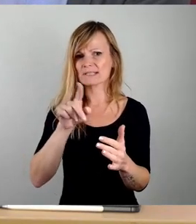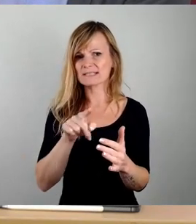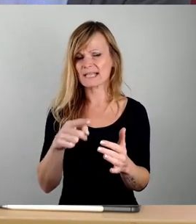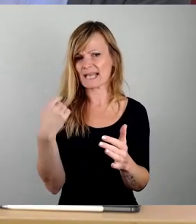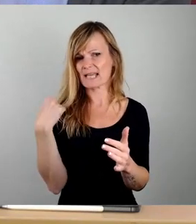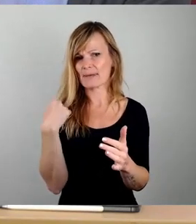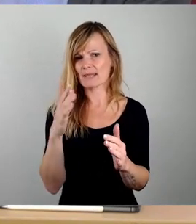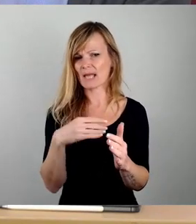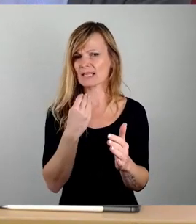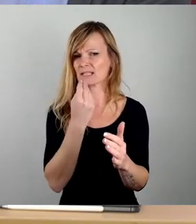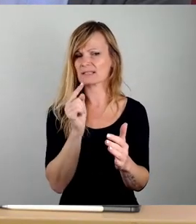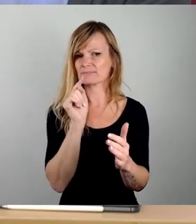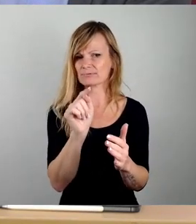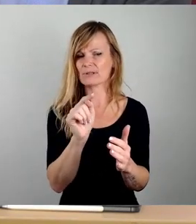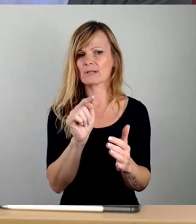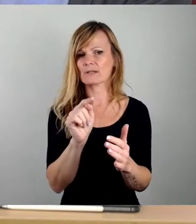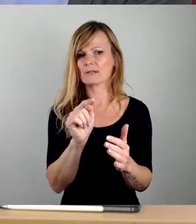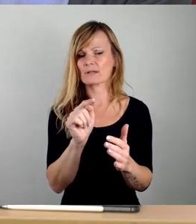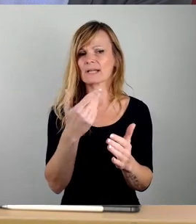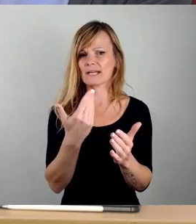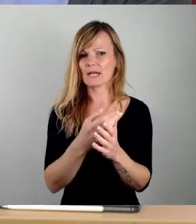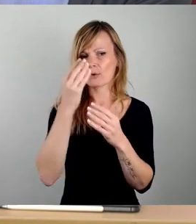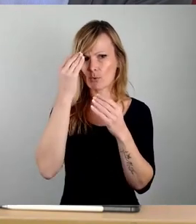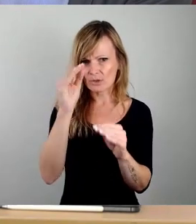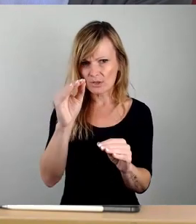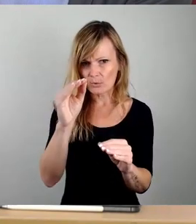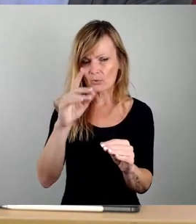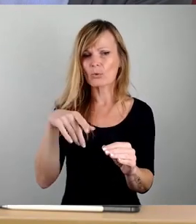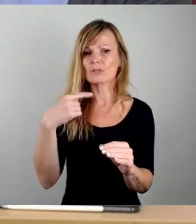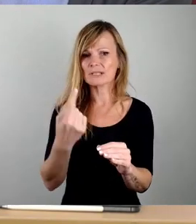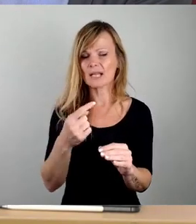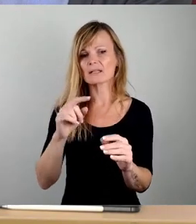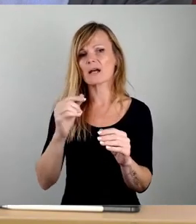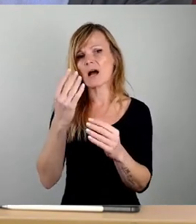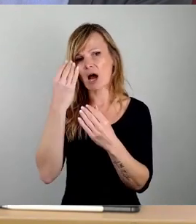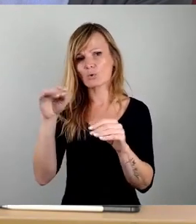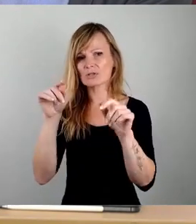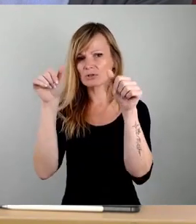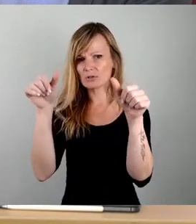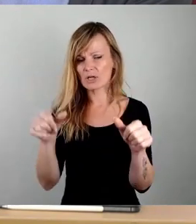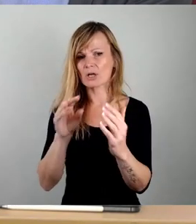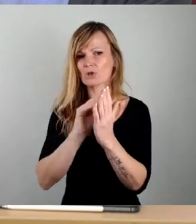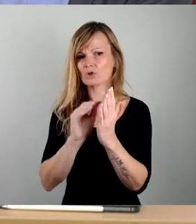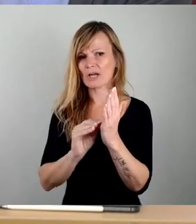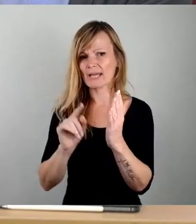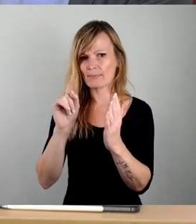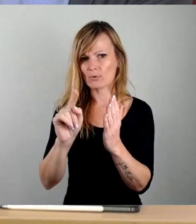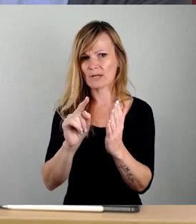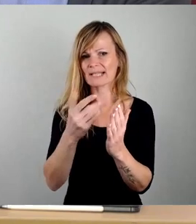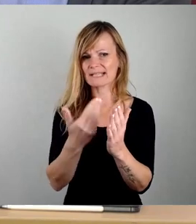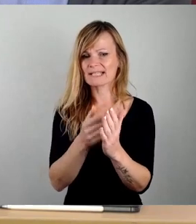in dem Satz 1 die beabsichtige Kündigung und dann Komma, Ausschreibung und so weiter mit, also das Wort Kündigung mit aufnehmen.